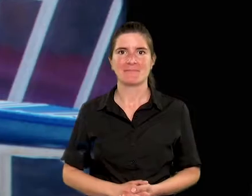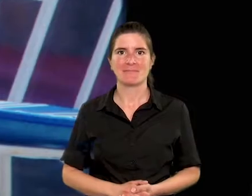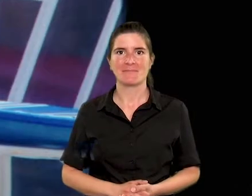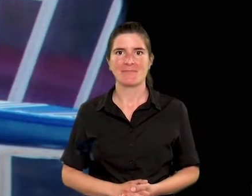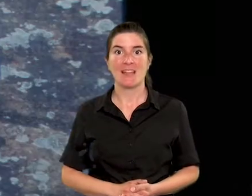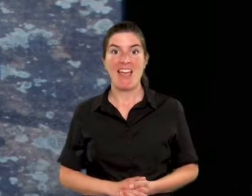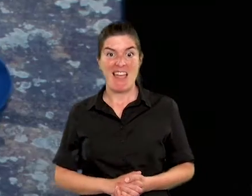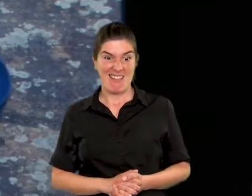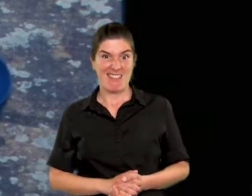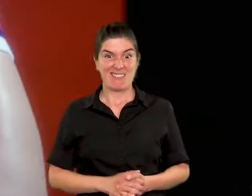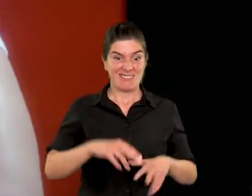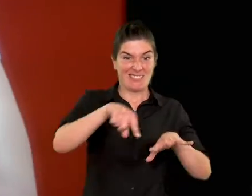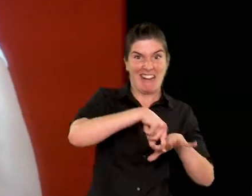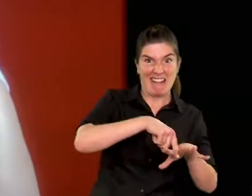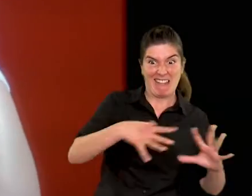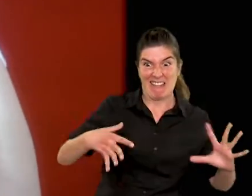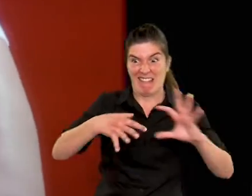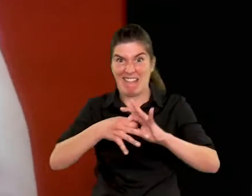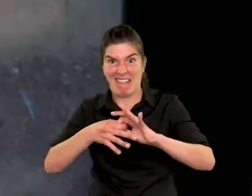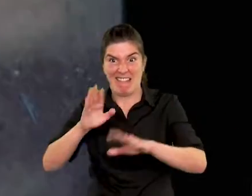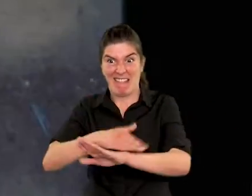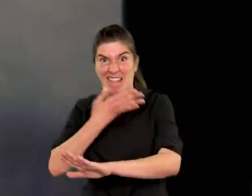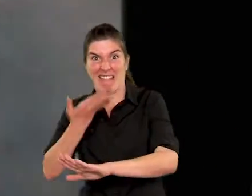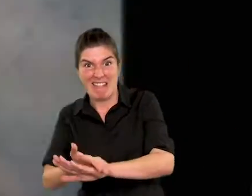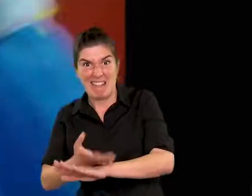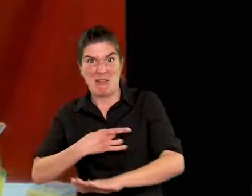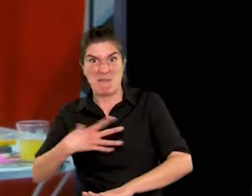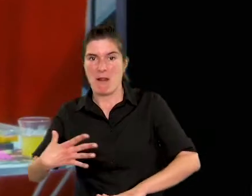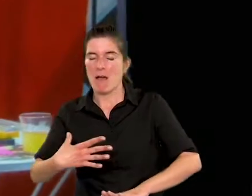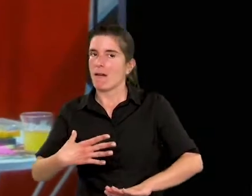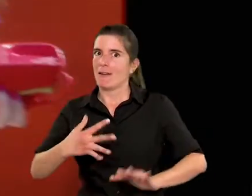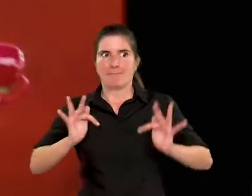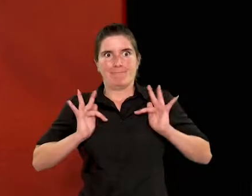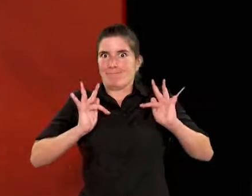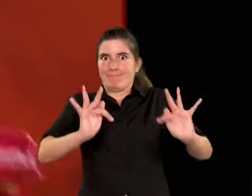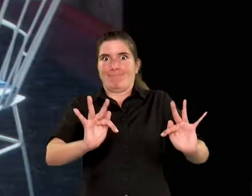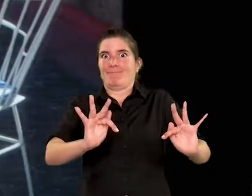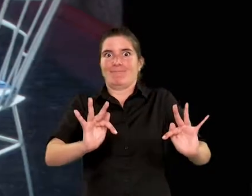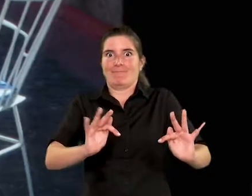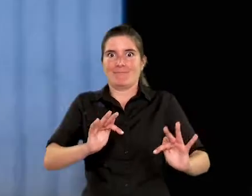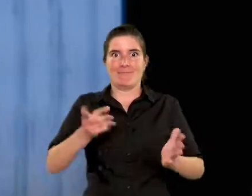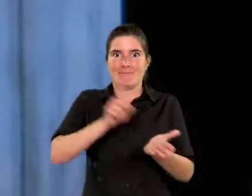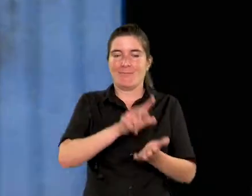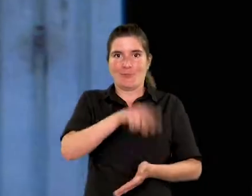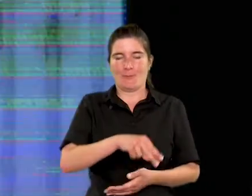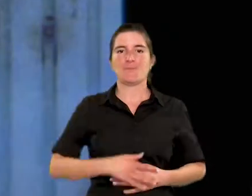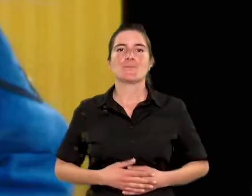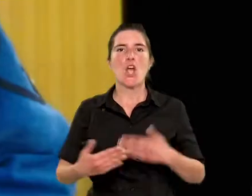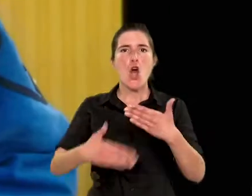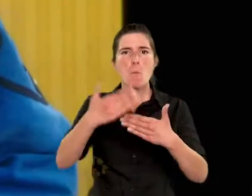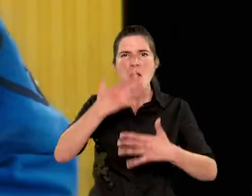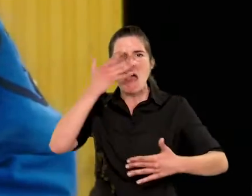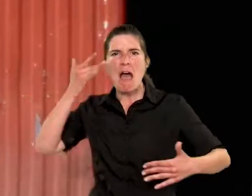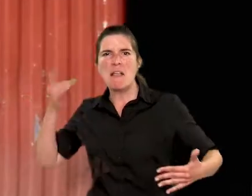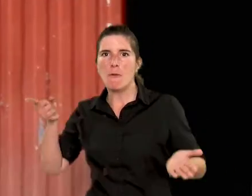mai Txancletes combinades amb aquells tots setings blancs Que no tornin, no! Hi ha modes que no